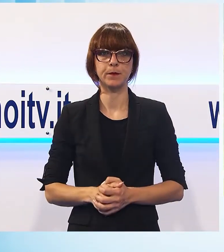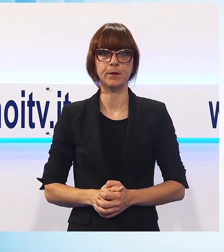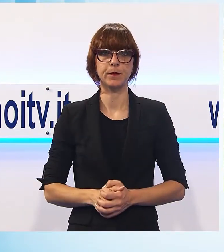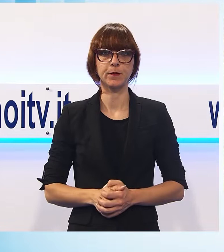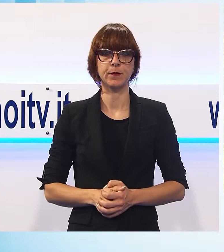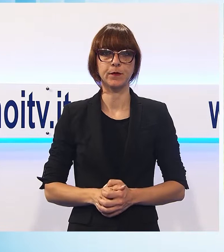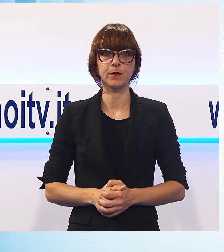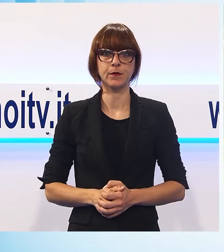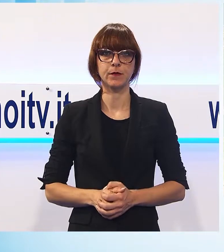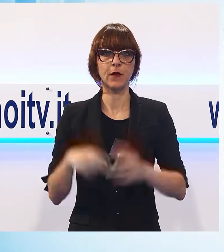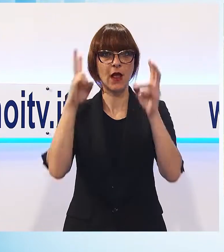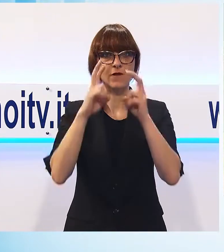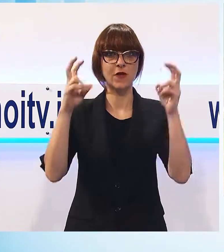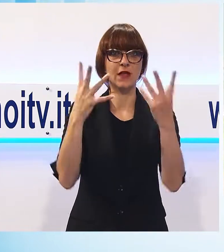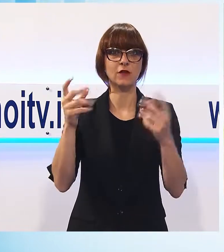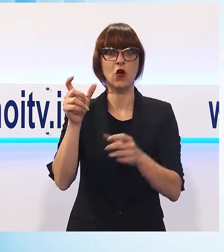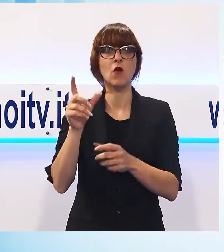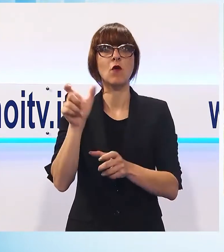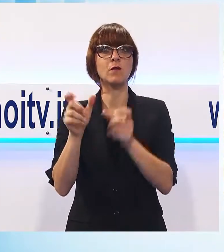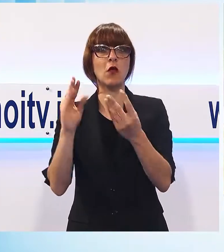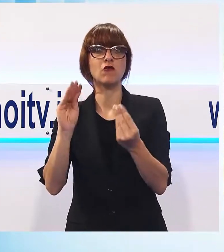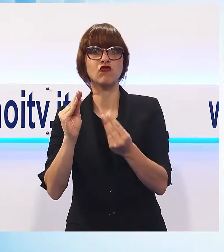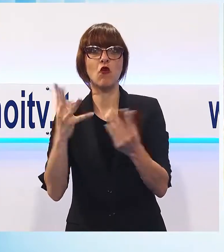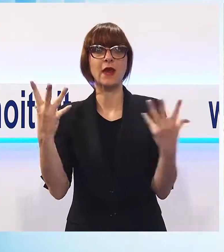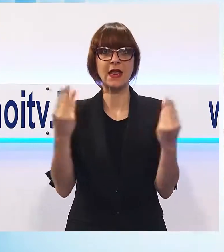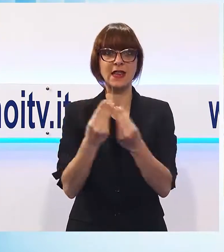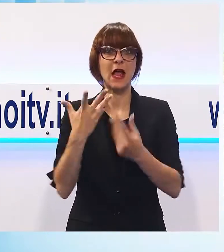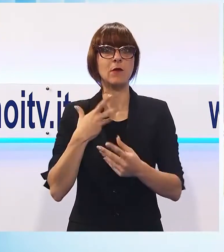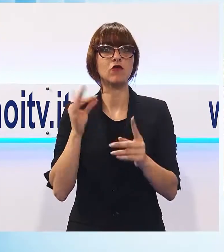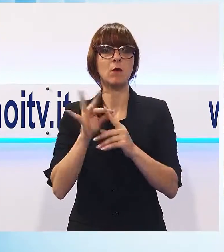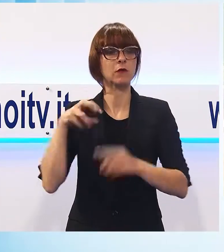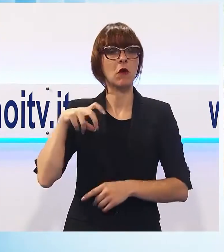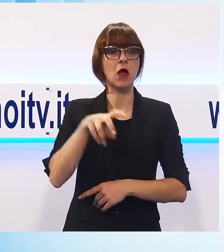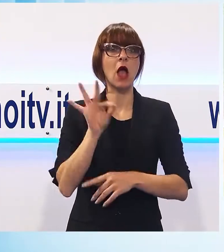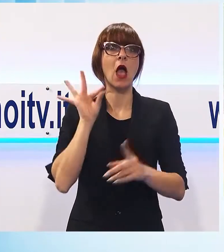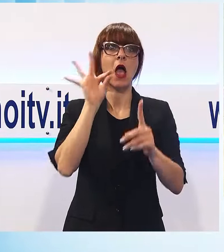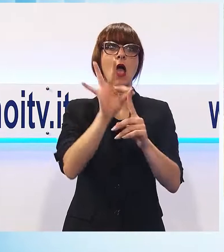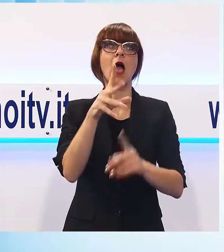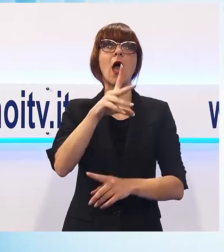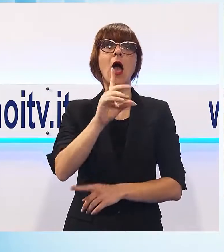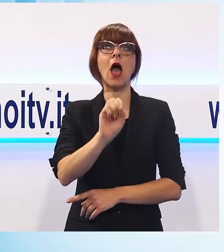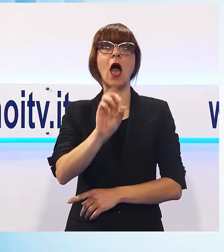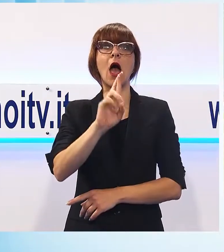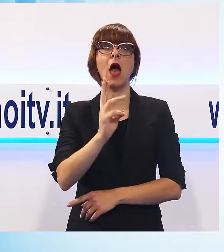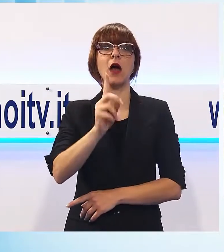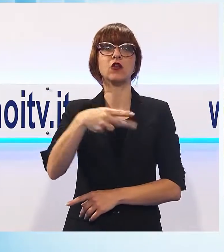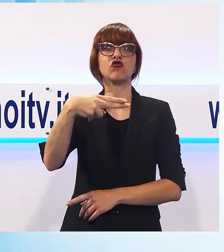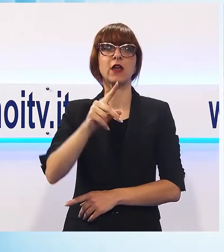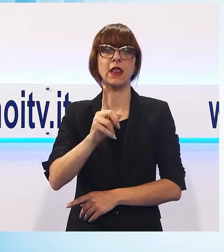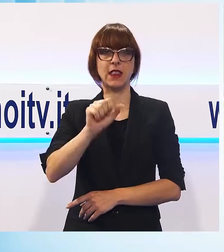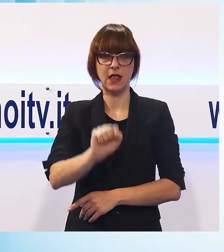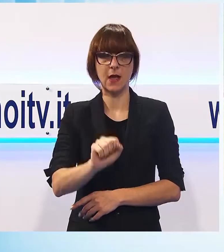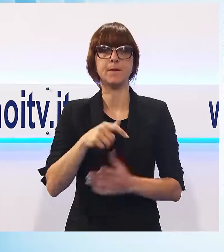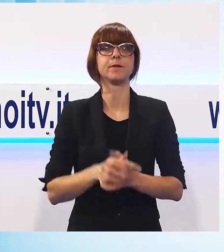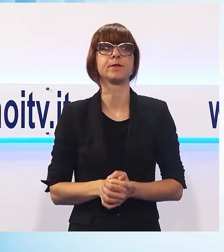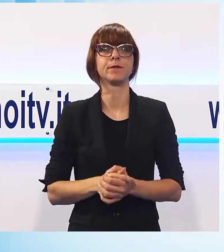Il Vescovo e i giovani in cammino verso l'Argegna, quasi un centinaio di ragazzi che arrivano da Luccaversile e Galfagnana che partecipano